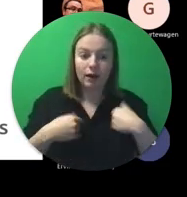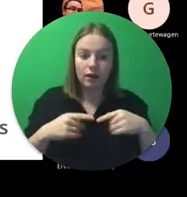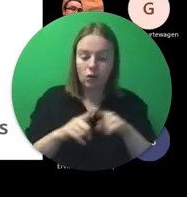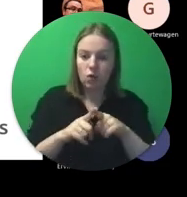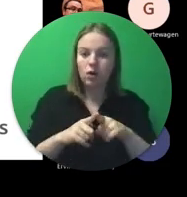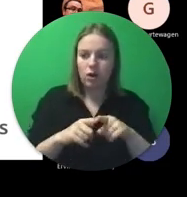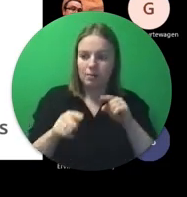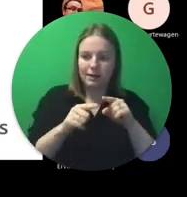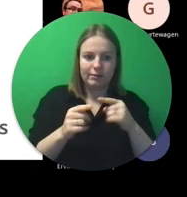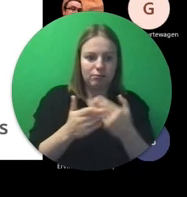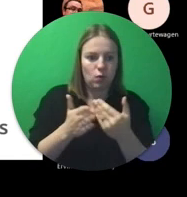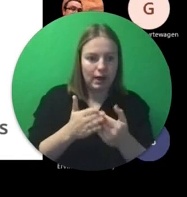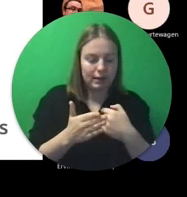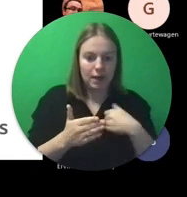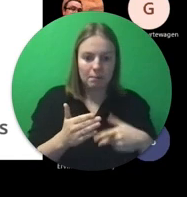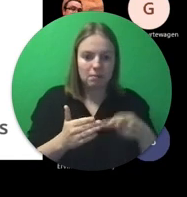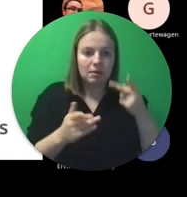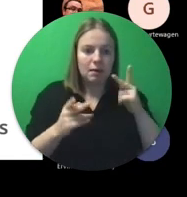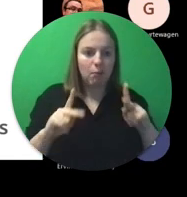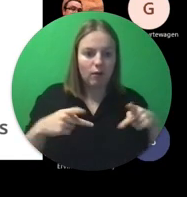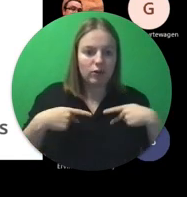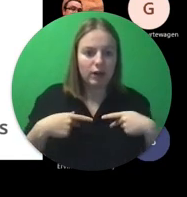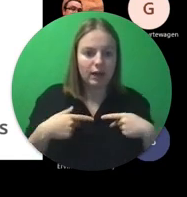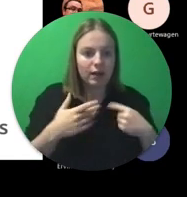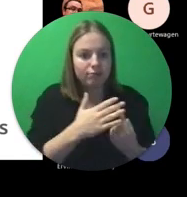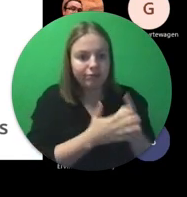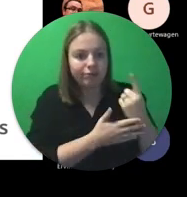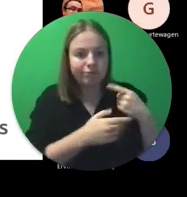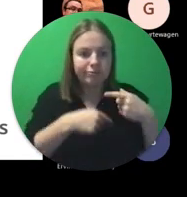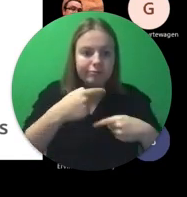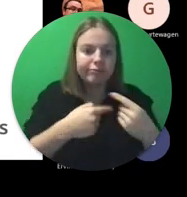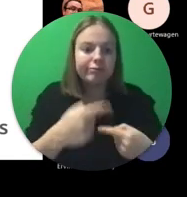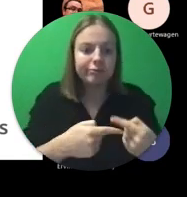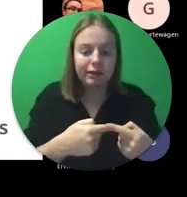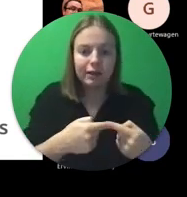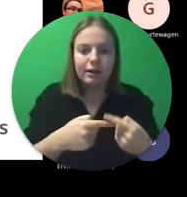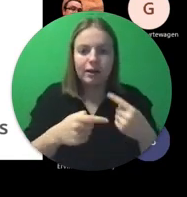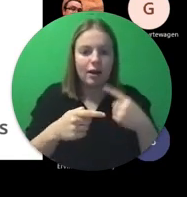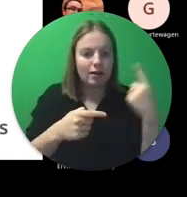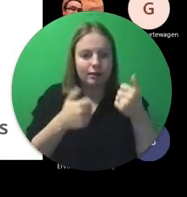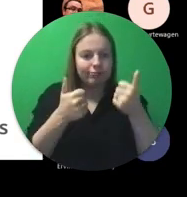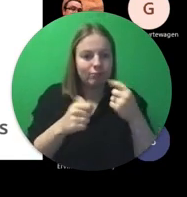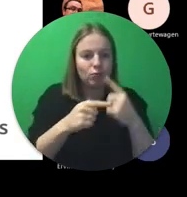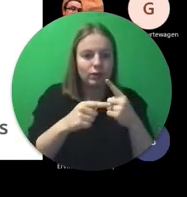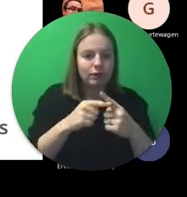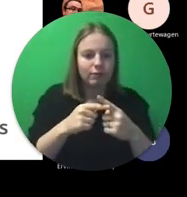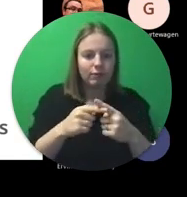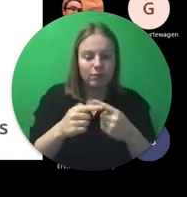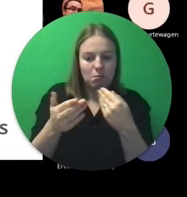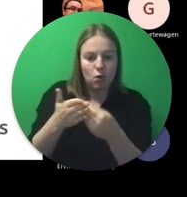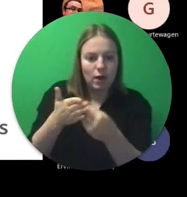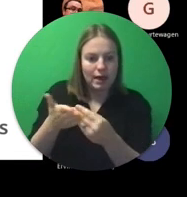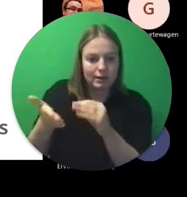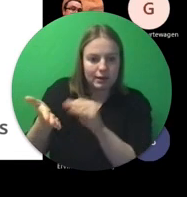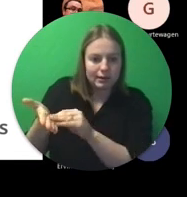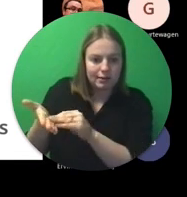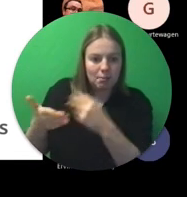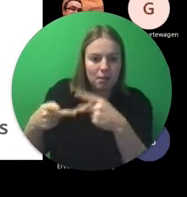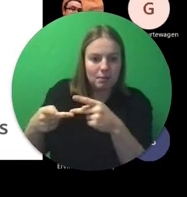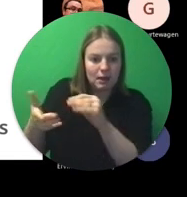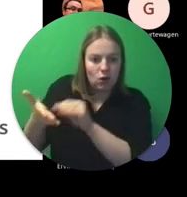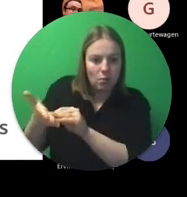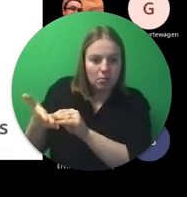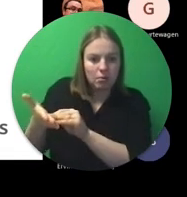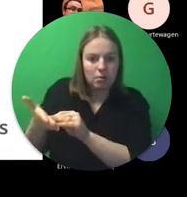bewijs van je professionalisering. En het is altijd een goed idee om dingen zwart op wit te hebben die je hebt gedaan. Je weet nog nooit wanneer die van